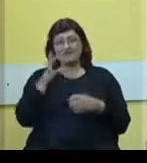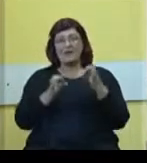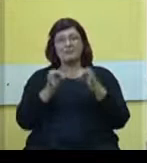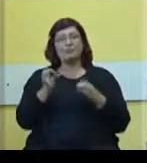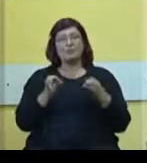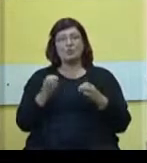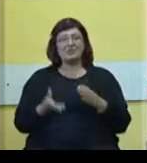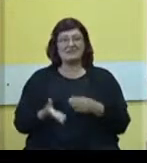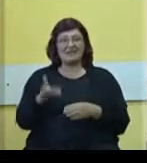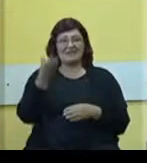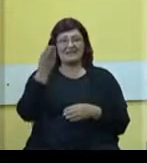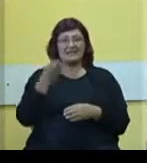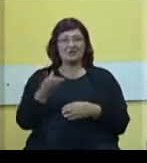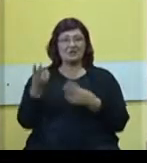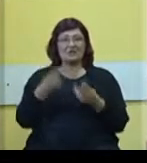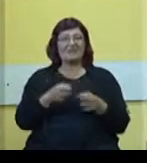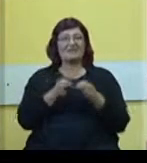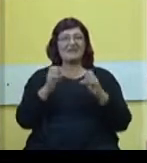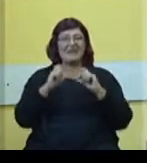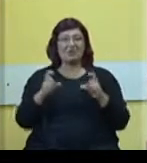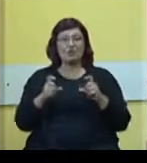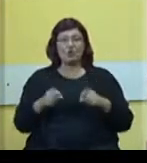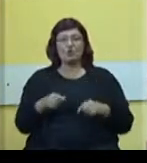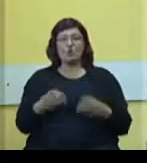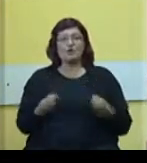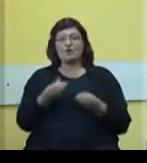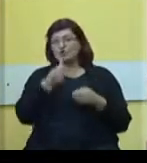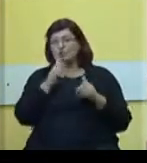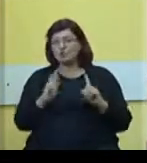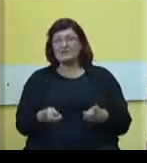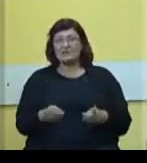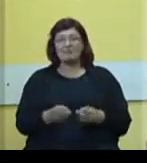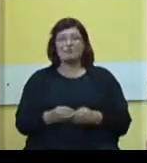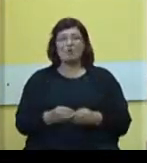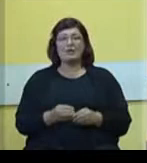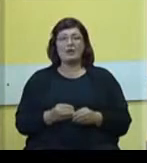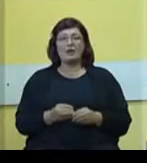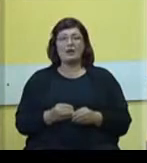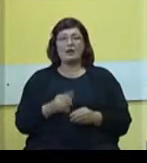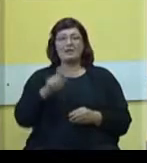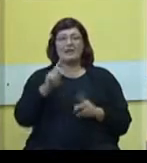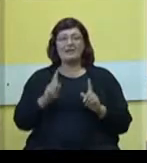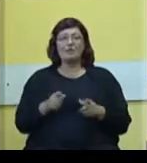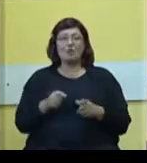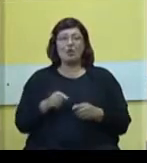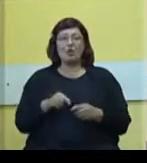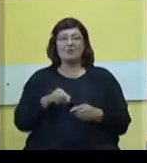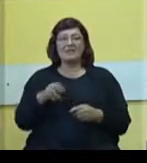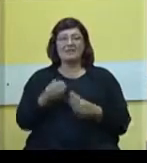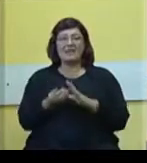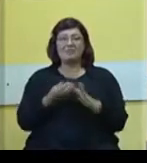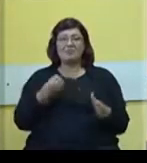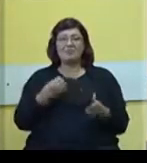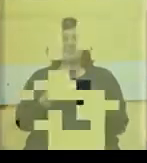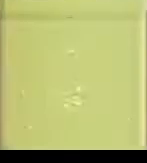diže, transakcija javnog duga, dobro, to je nešto što se mora. Da li je moralo da se ide i na prevremenu